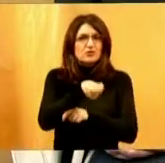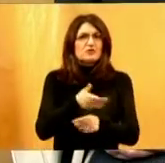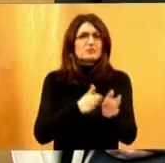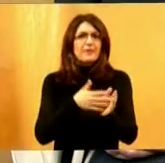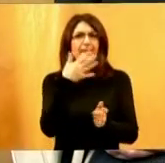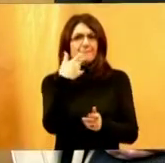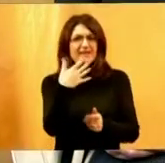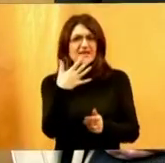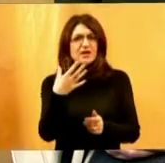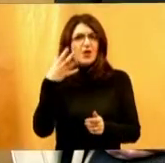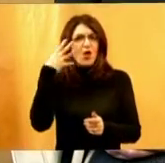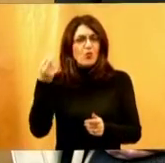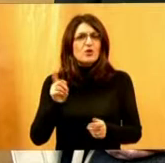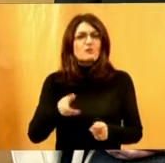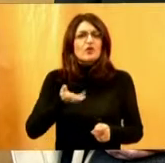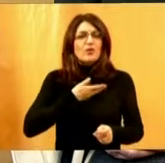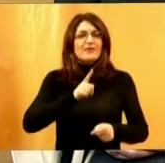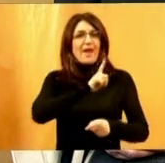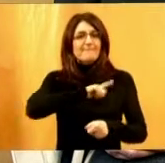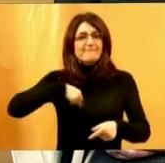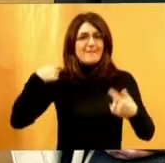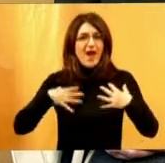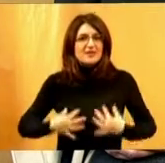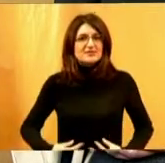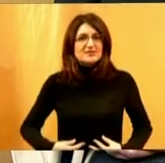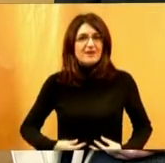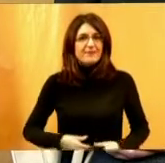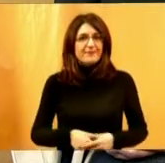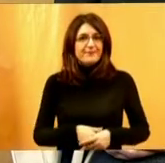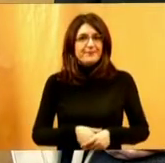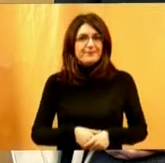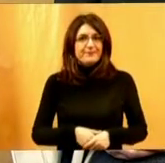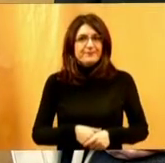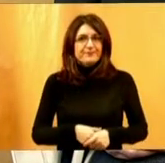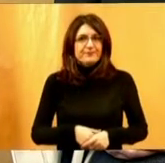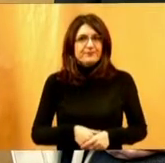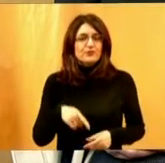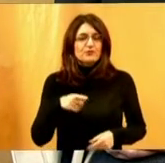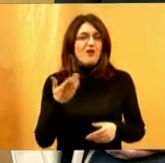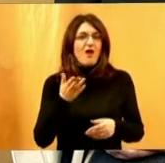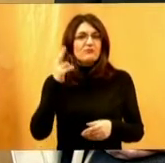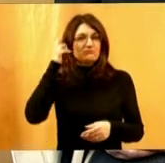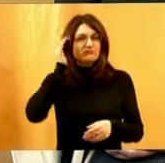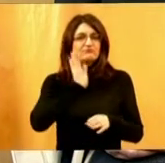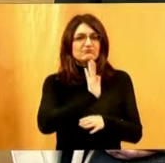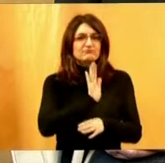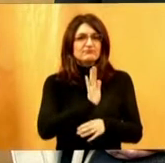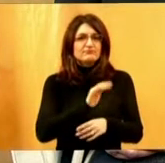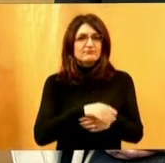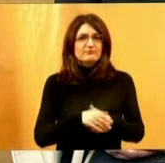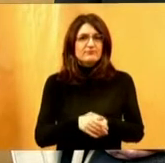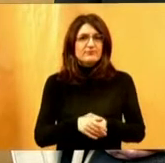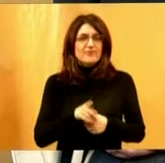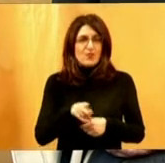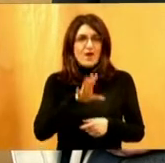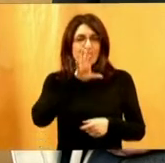50 kuna, mogu dobiti i majicu koje su simbolima, dakle, u